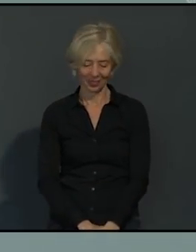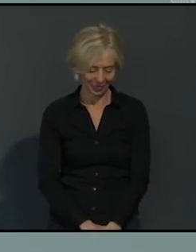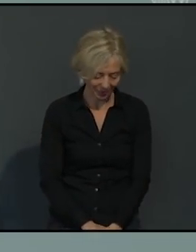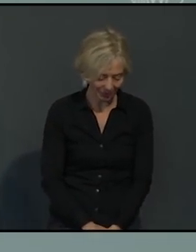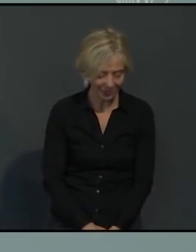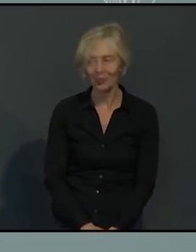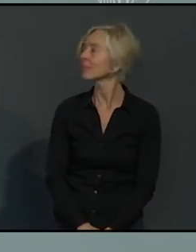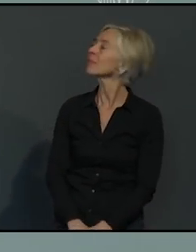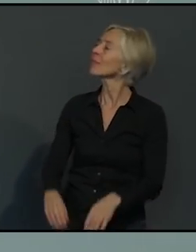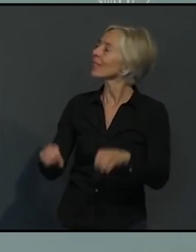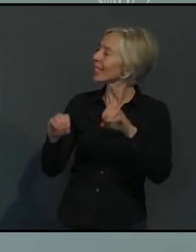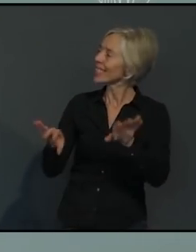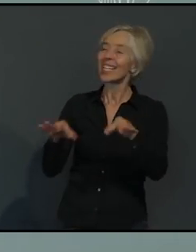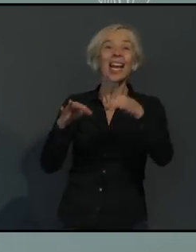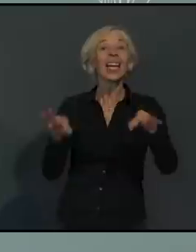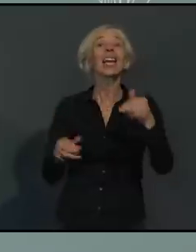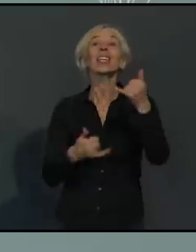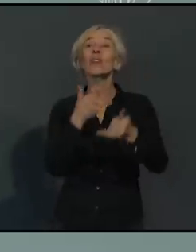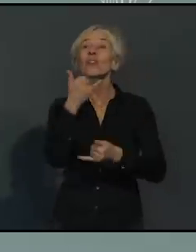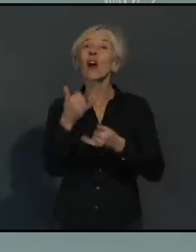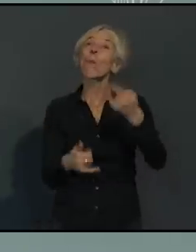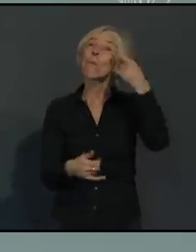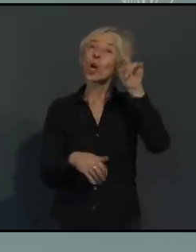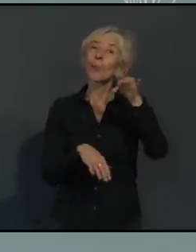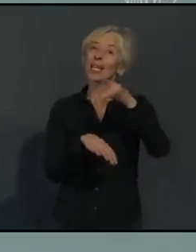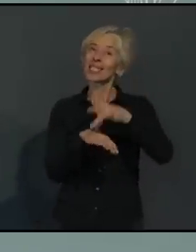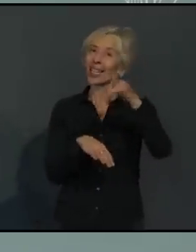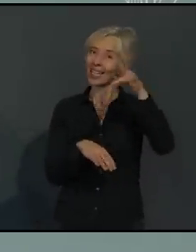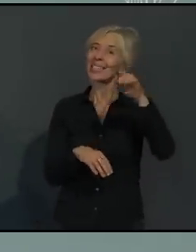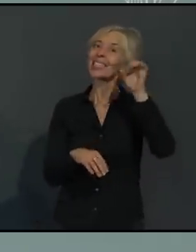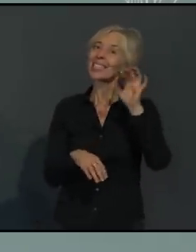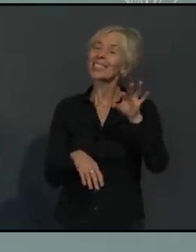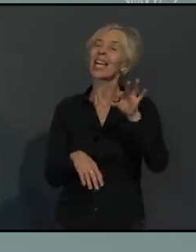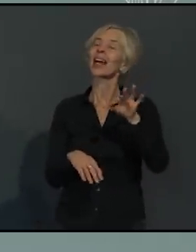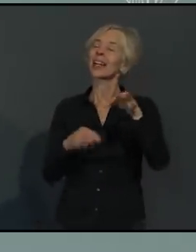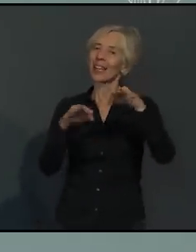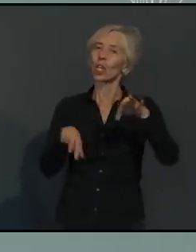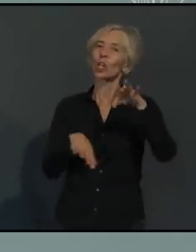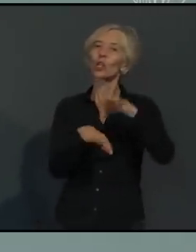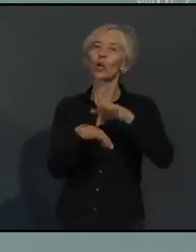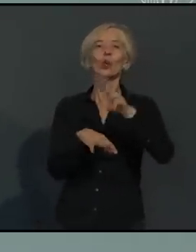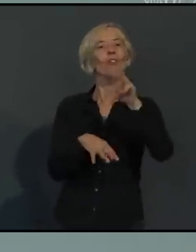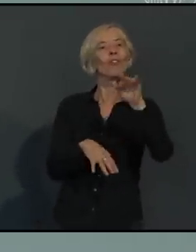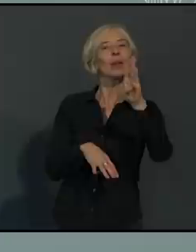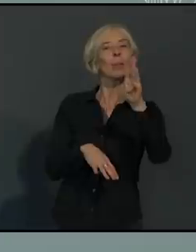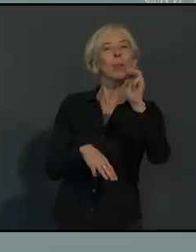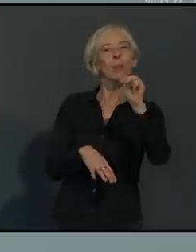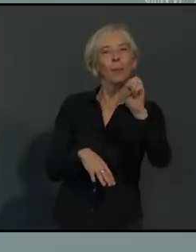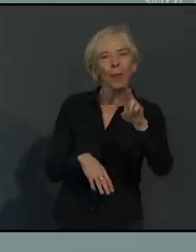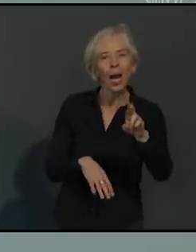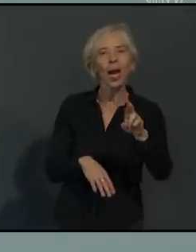Sehr geehrte Frau Oberbürgermeisterin, sehr geehrter Herr Dr. Wiedmer, sehr geehrte Damen und Herren. Ich kann mich den